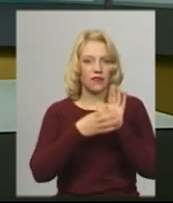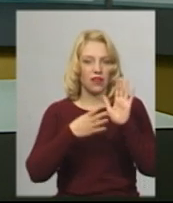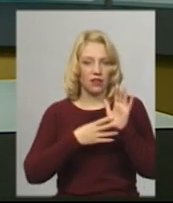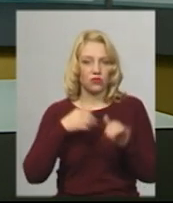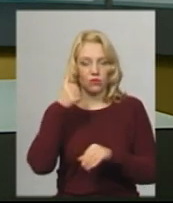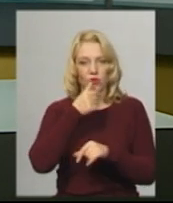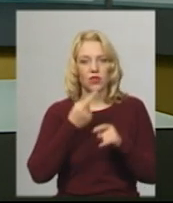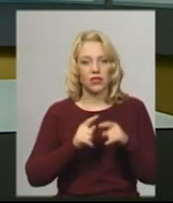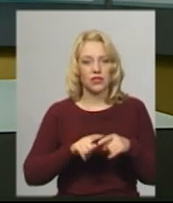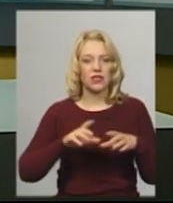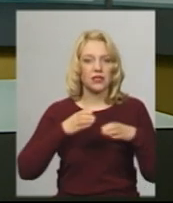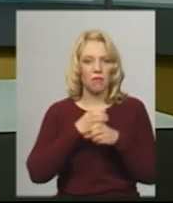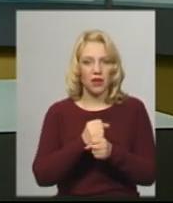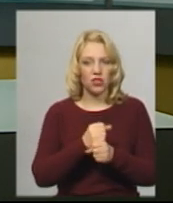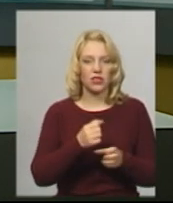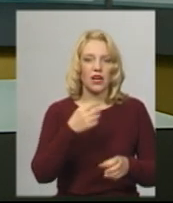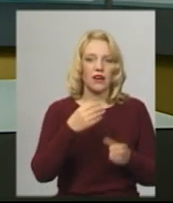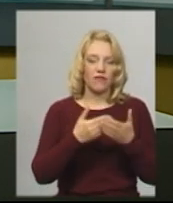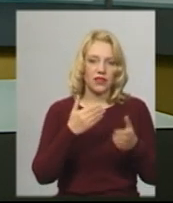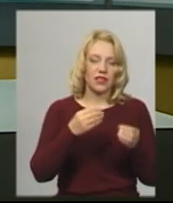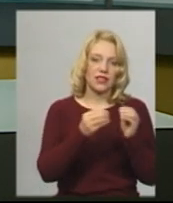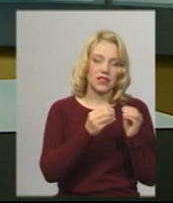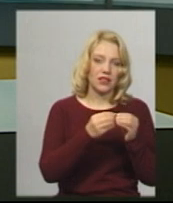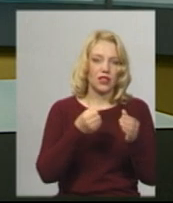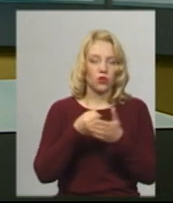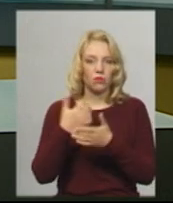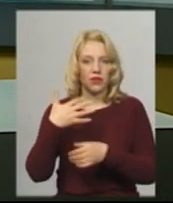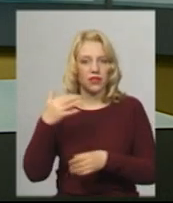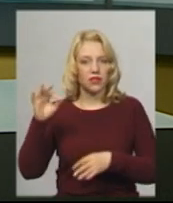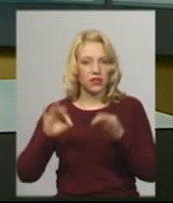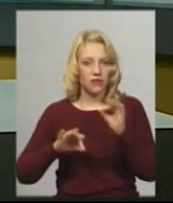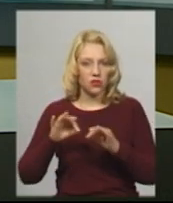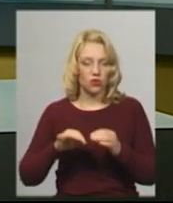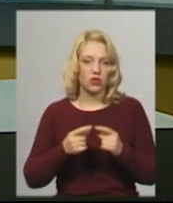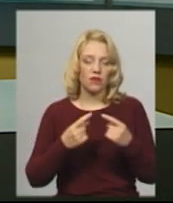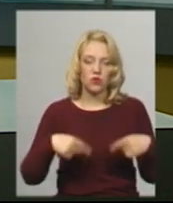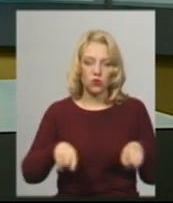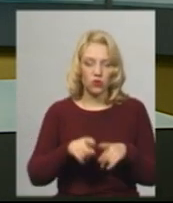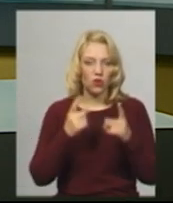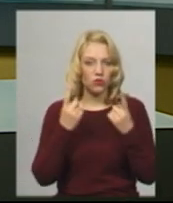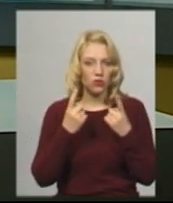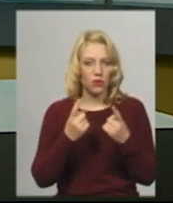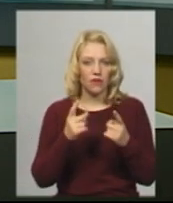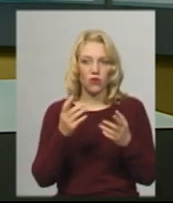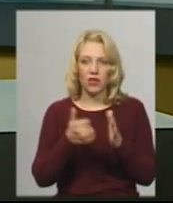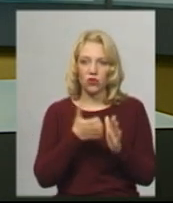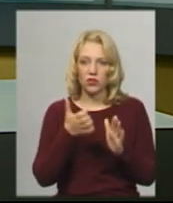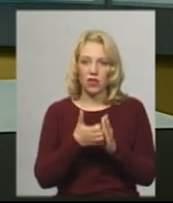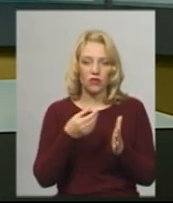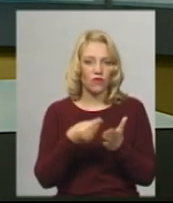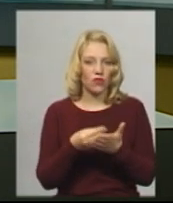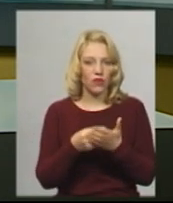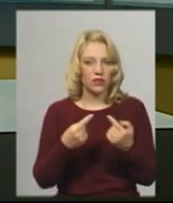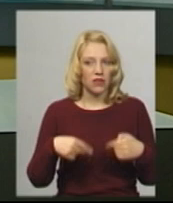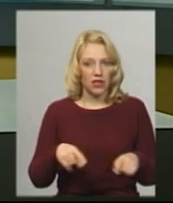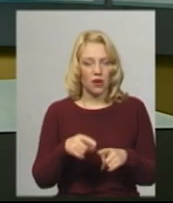І це зменшення від 10 до 50%. За словами міністра, у зоні особливо недостатнього фінансування галузі знаходяться